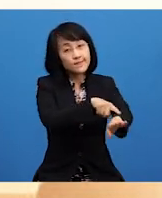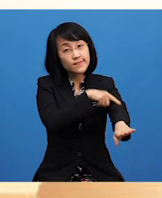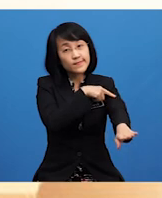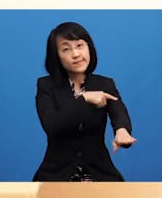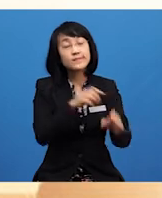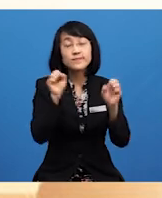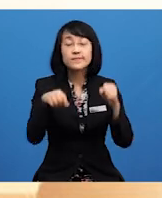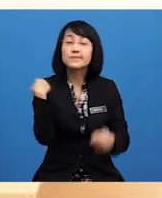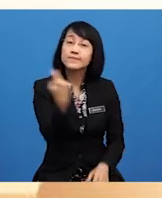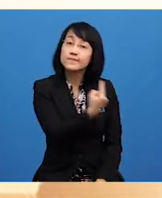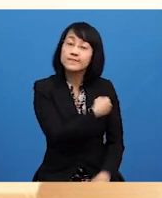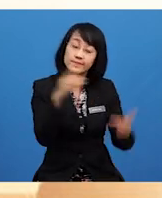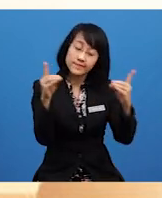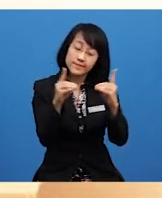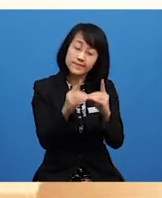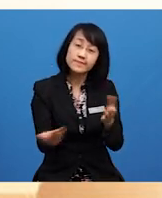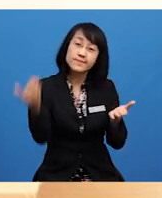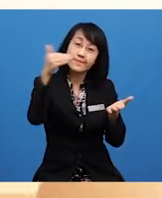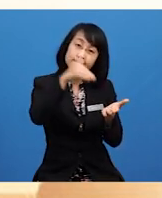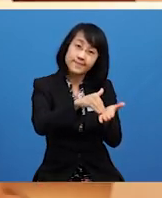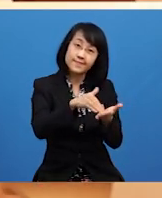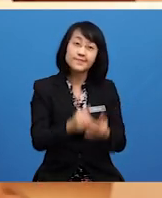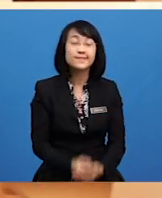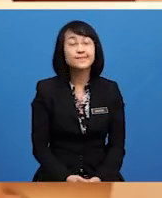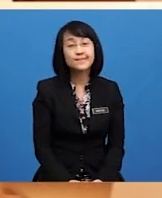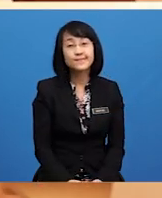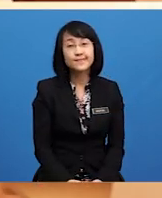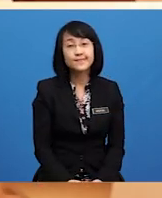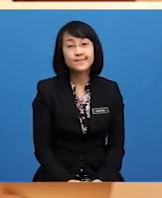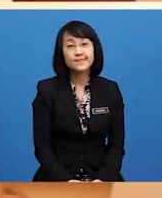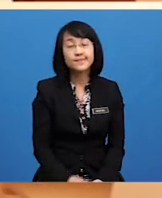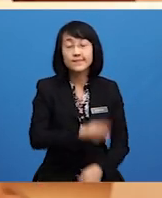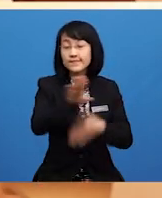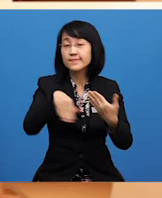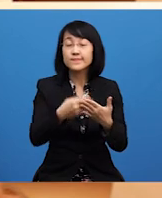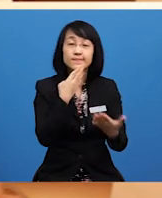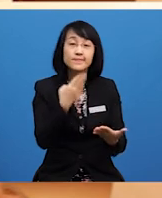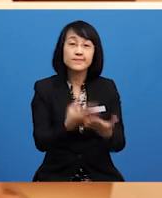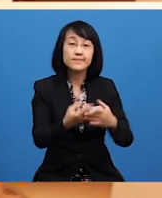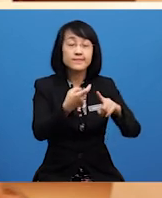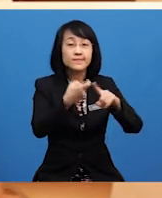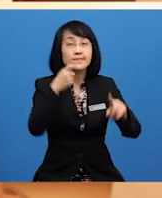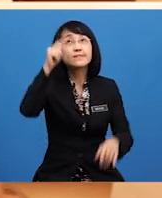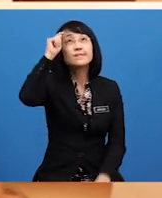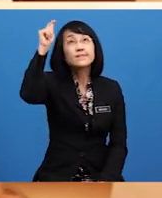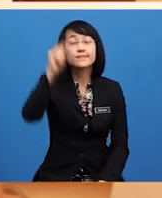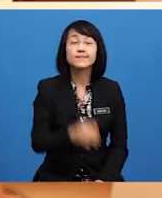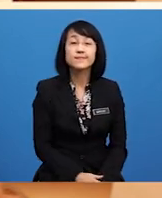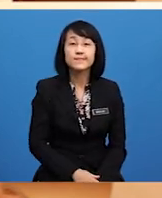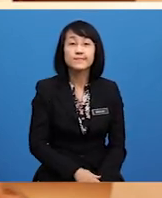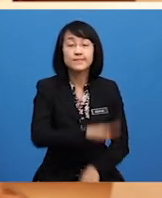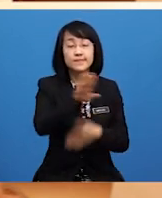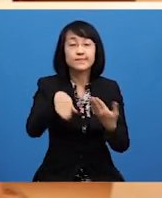Boleh Kita Berjumpa Lagi Segala Yang Baik Datang Daripadanya Dan